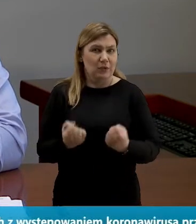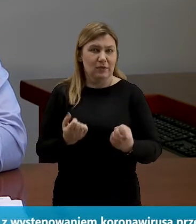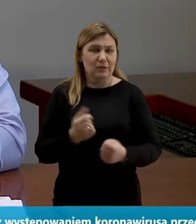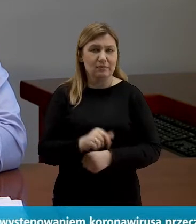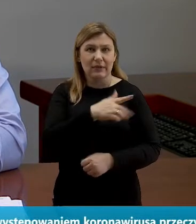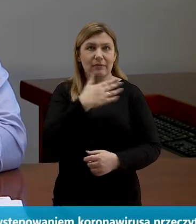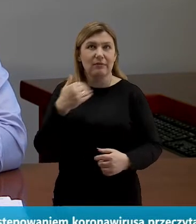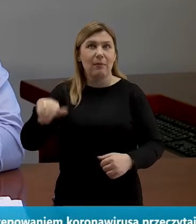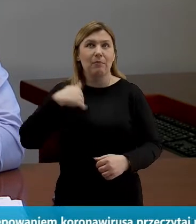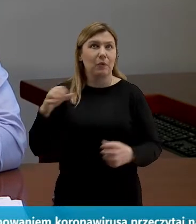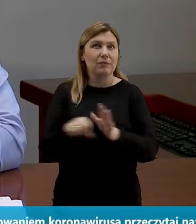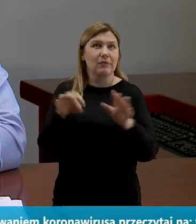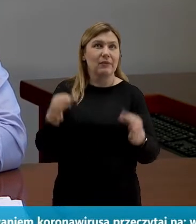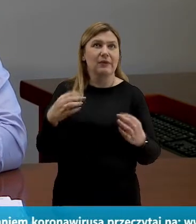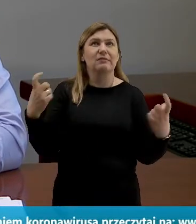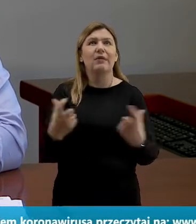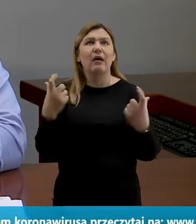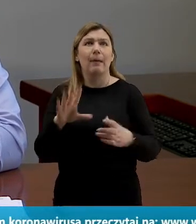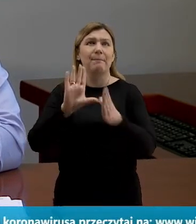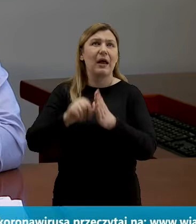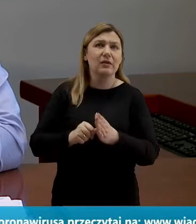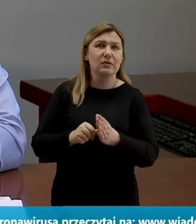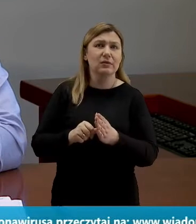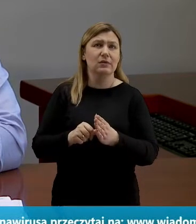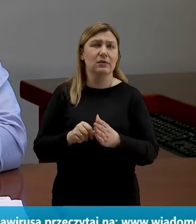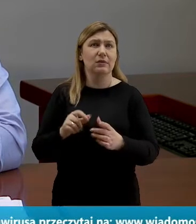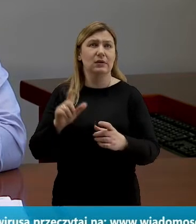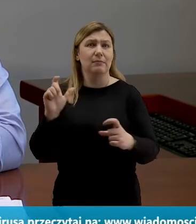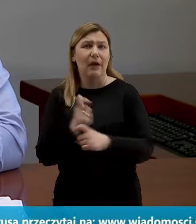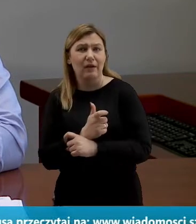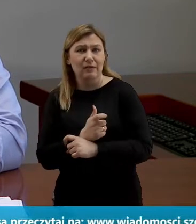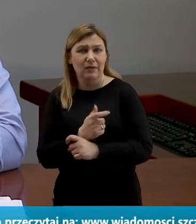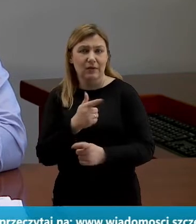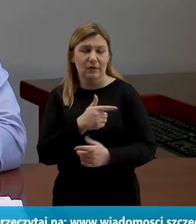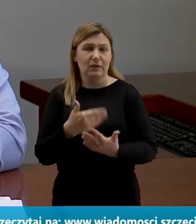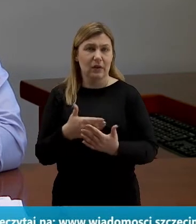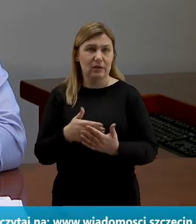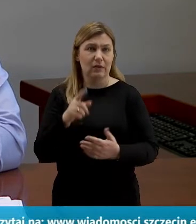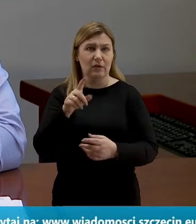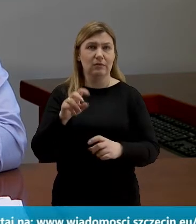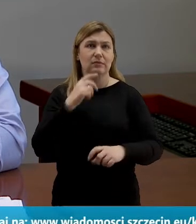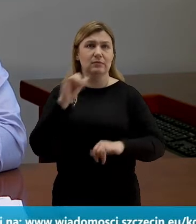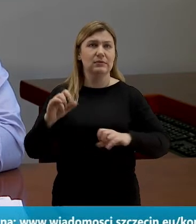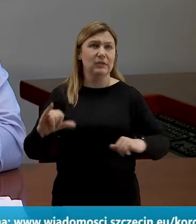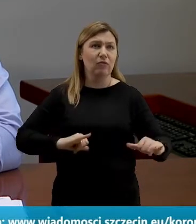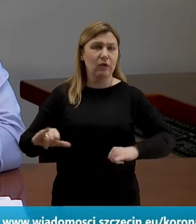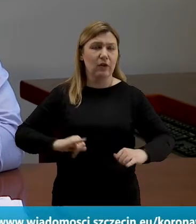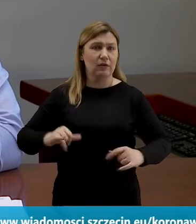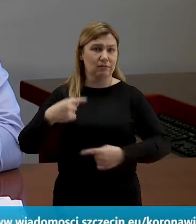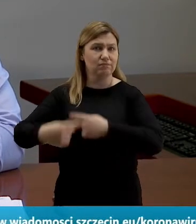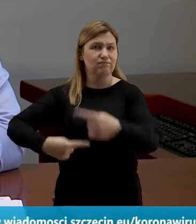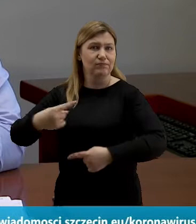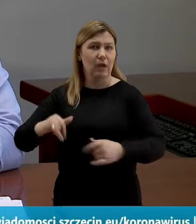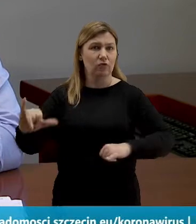takim zagrożeniem do czynienia w naszym mieście, w naszym kraju i stąd zarządzanie tym procesem wymaga przede wszystkim